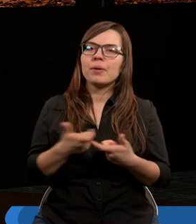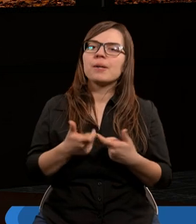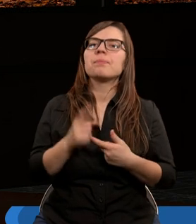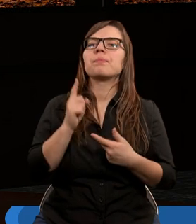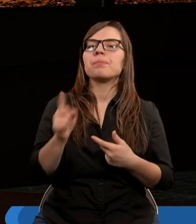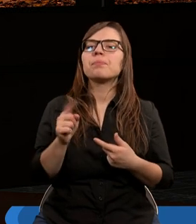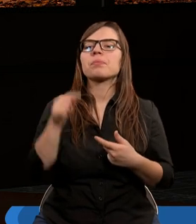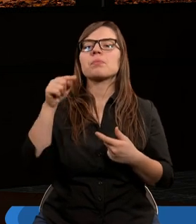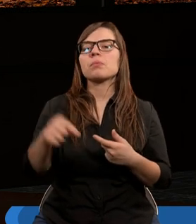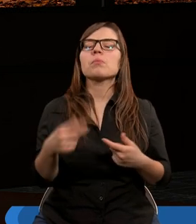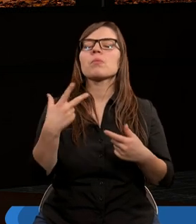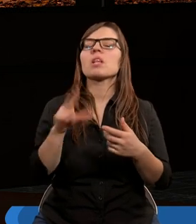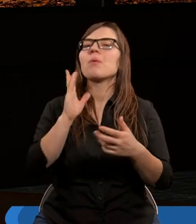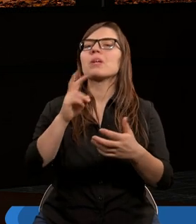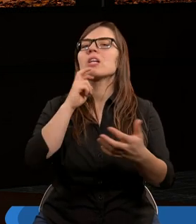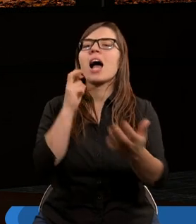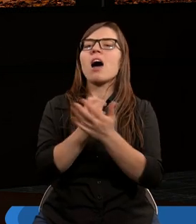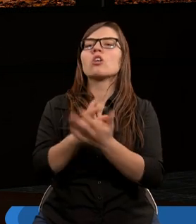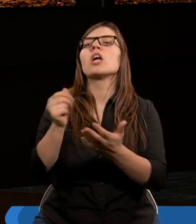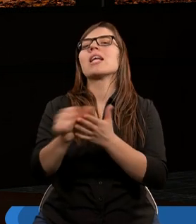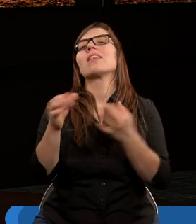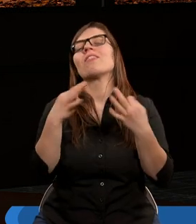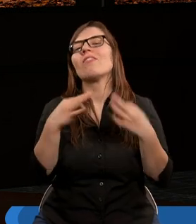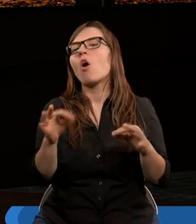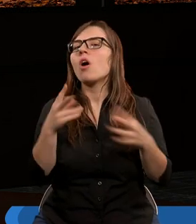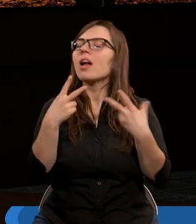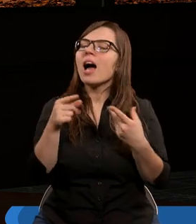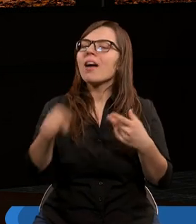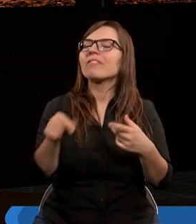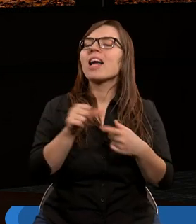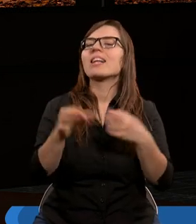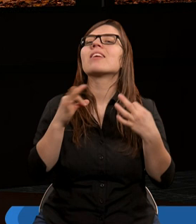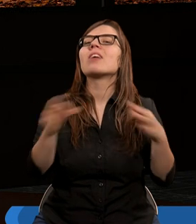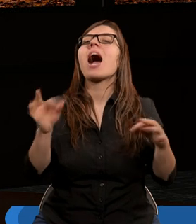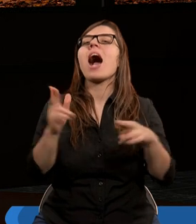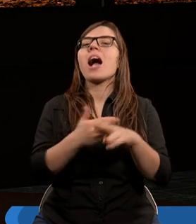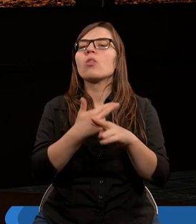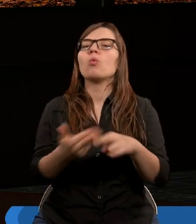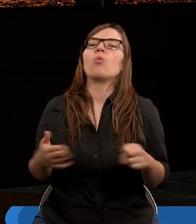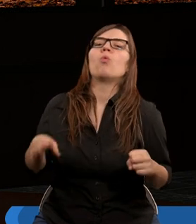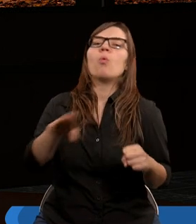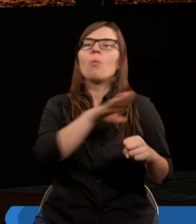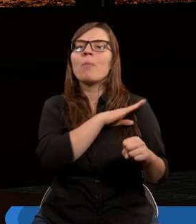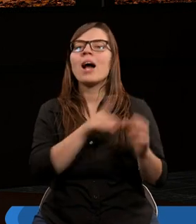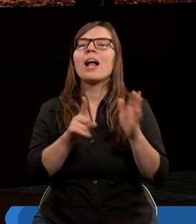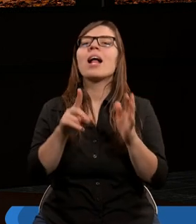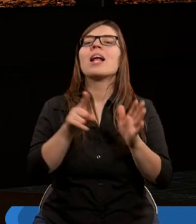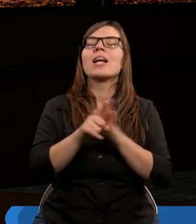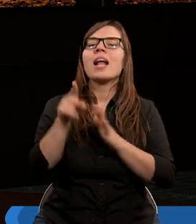To nie dzieje się automatycznie, że jesteśmy wolni, tylko wtedy jesteśmy wolni, od kiedy umarliśmy dla